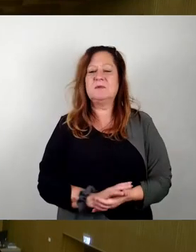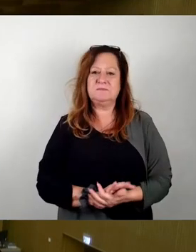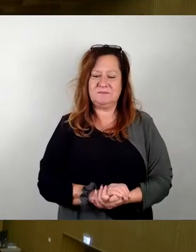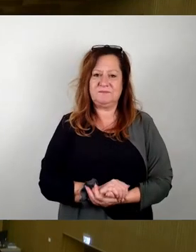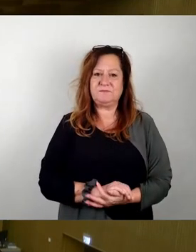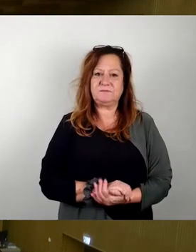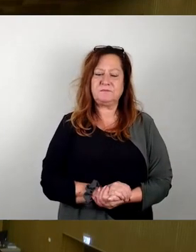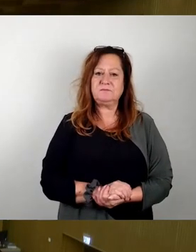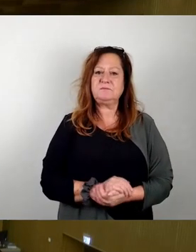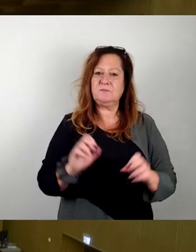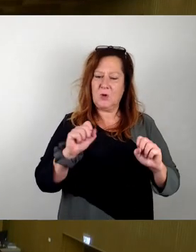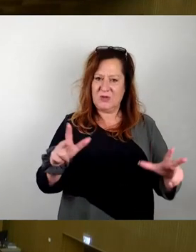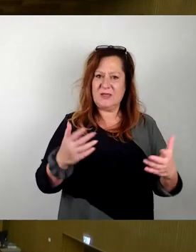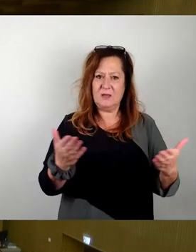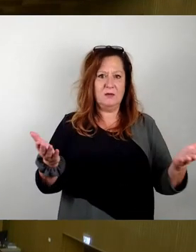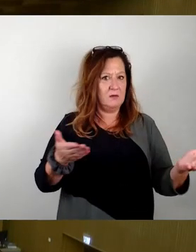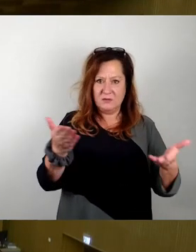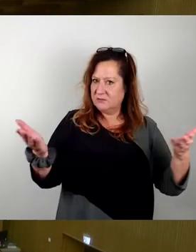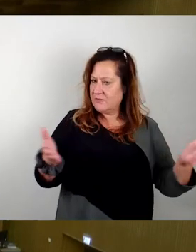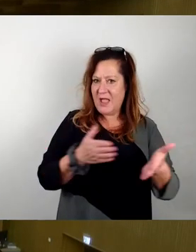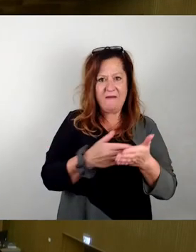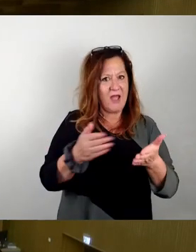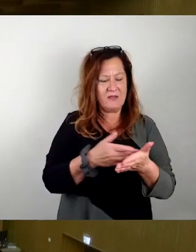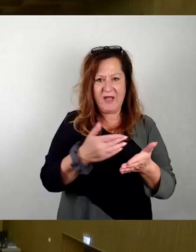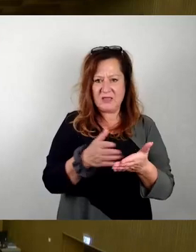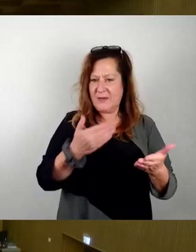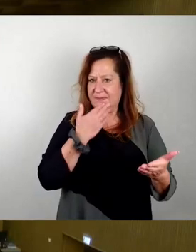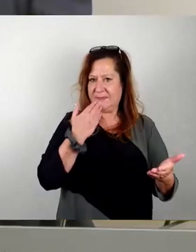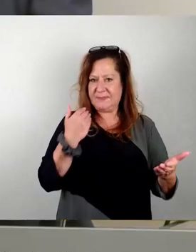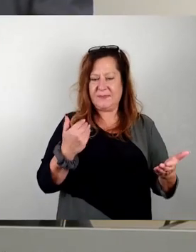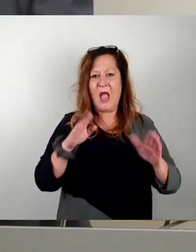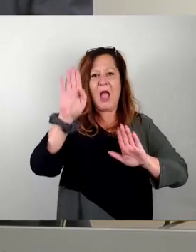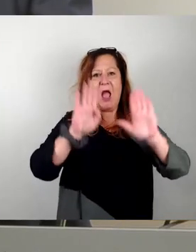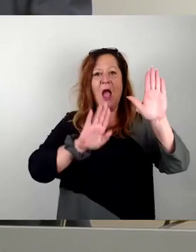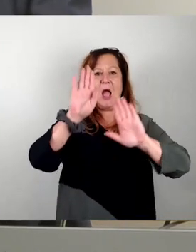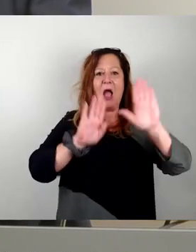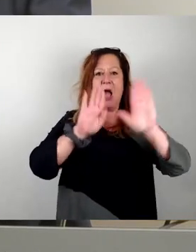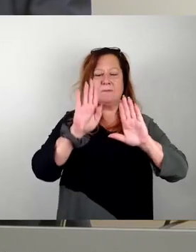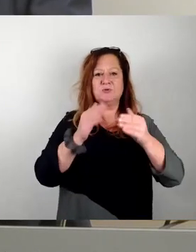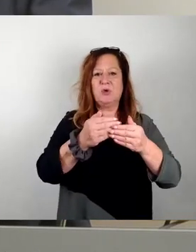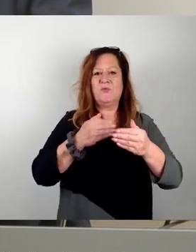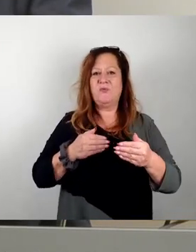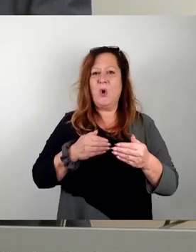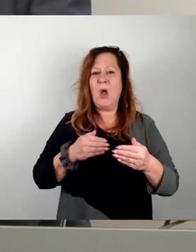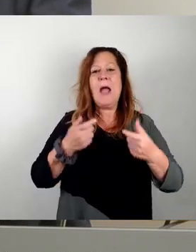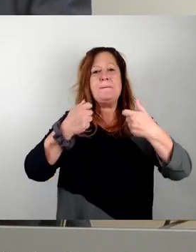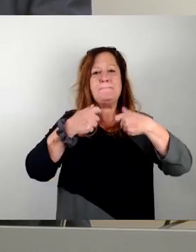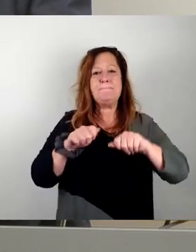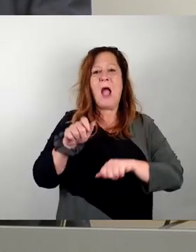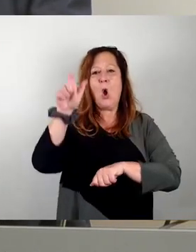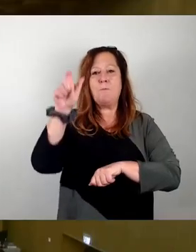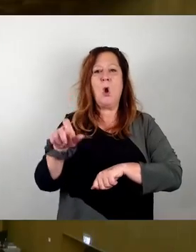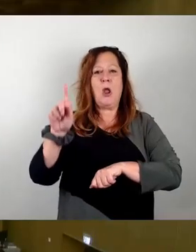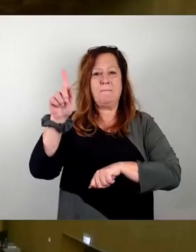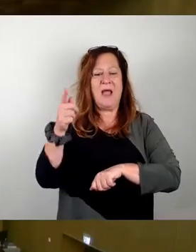Okay, ich sehe keine weiteren Wortmeldungen mehr und bevor wir an die Abstimmung gehen, würde Baubürgermeister Herr Kühn nochmal Stellung nehmen.